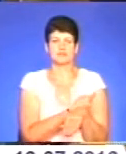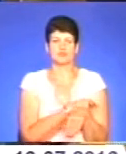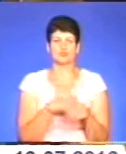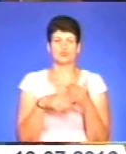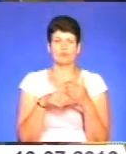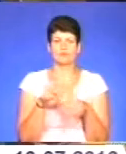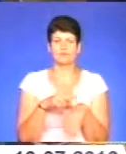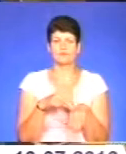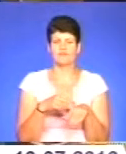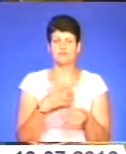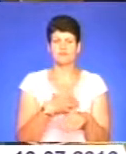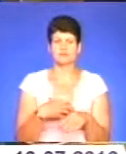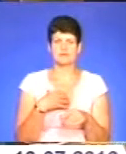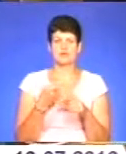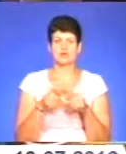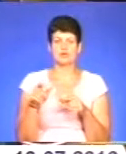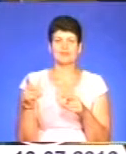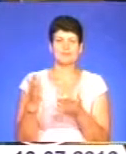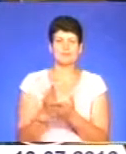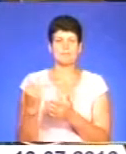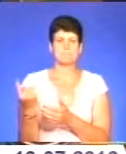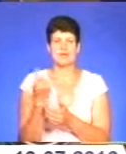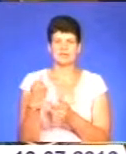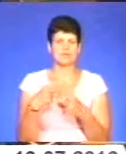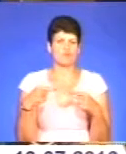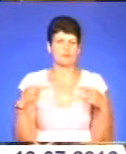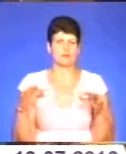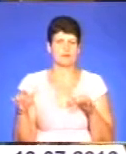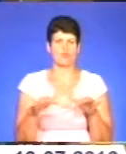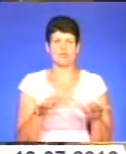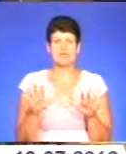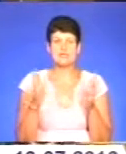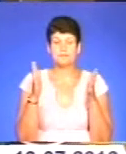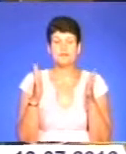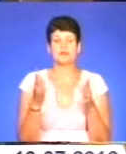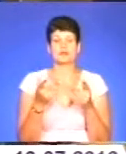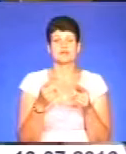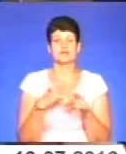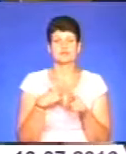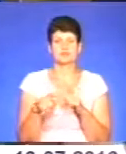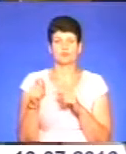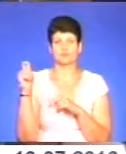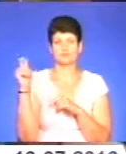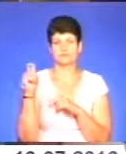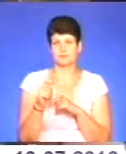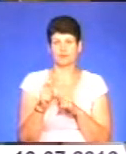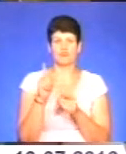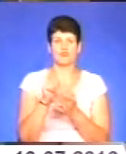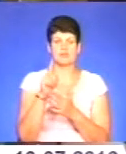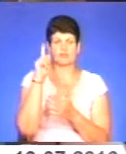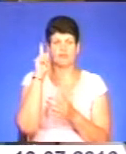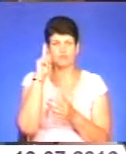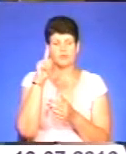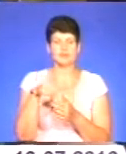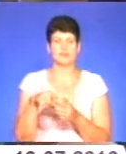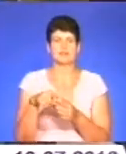Це люди, які завжди є перші на будь-якій події, які залічні хвилини доїжджають, і вони повинні вміти і знати. Це